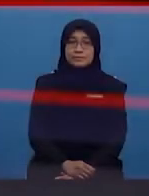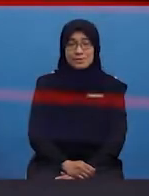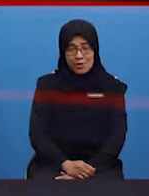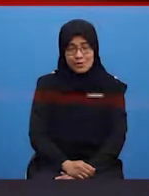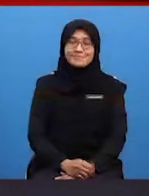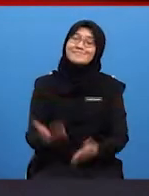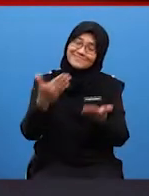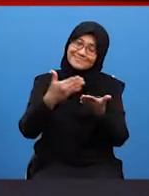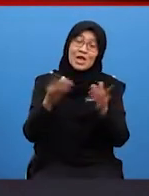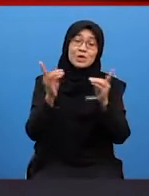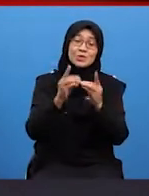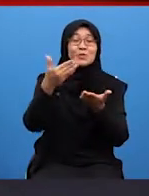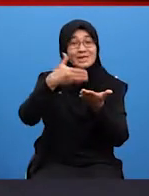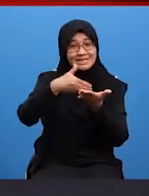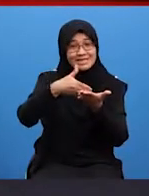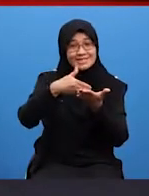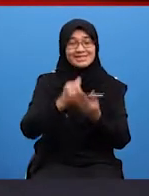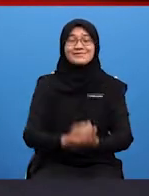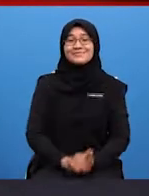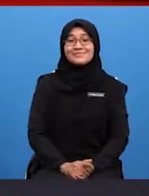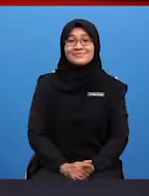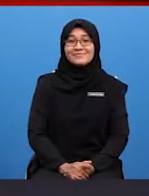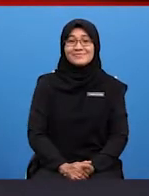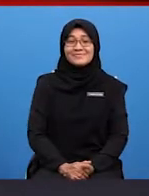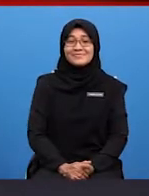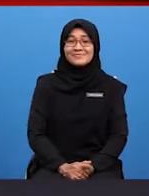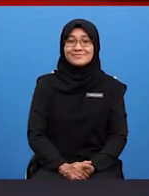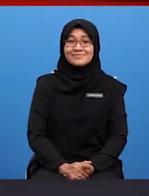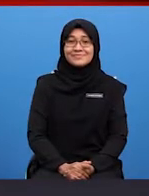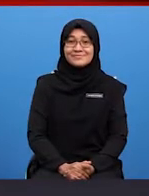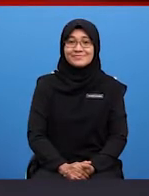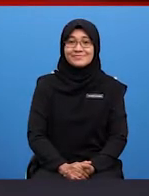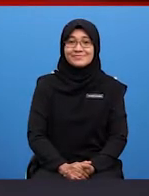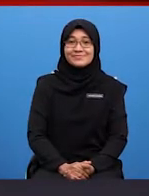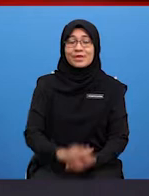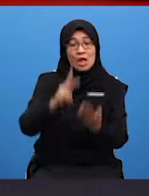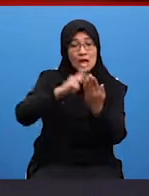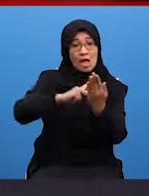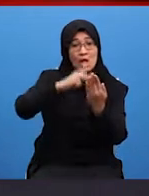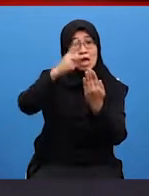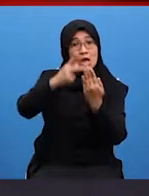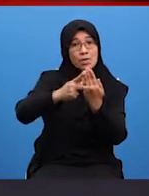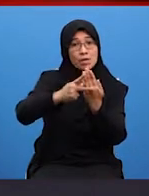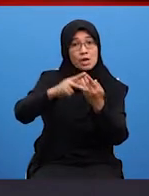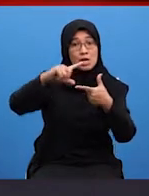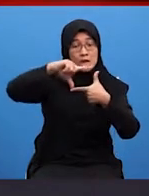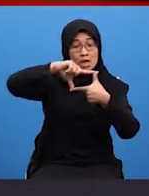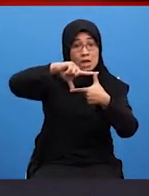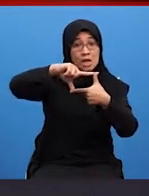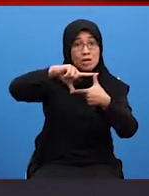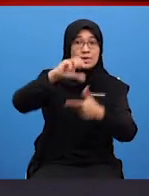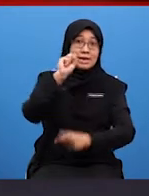Okey, kembali bersama dengan saya Cikgu Don dan juga Arief Bahagian hari ini dalam program apa Cikgu Arief? Canvas SV